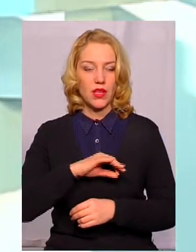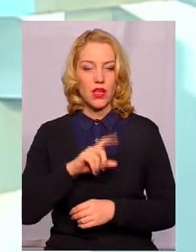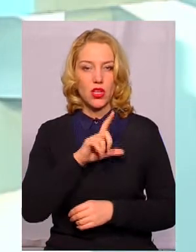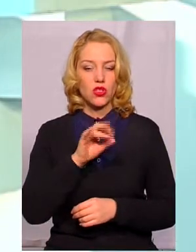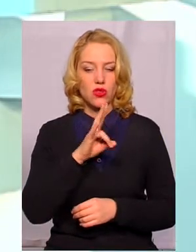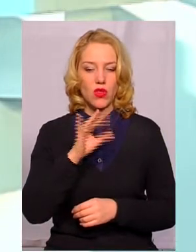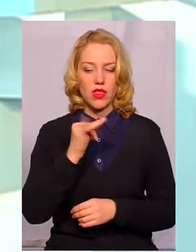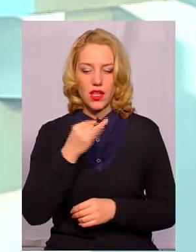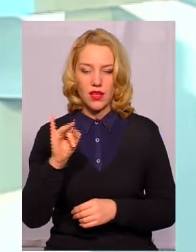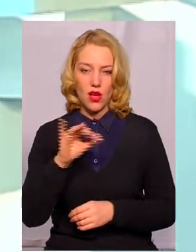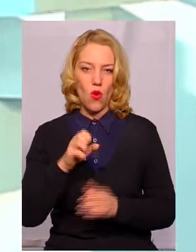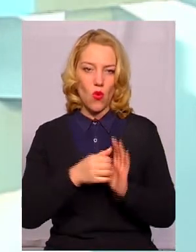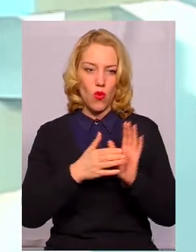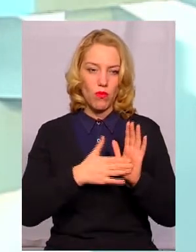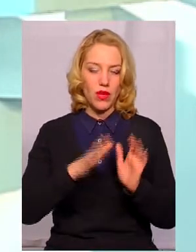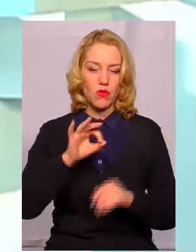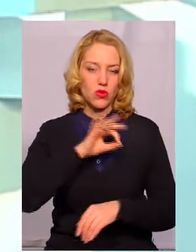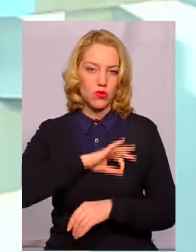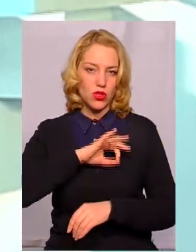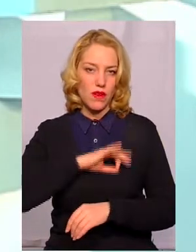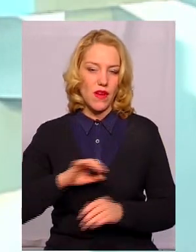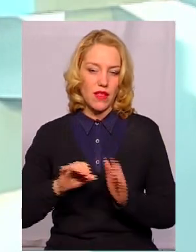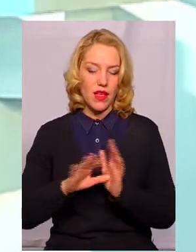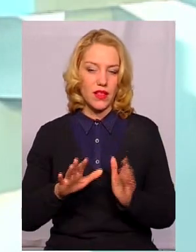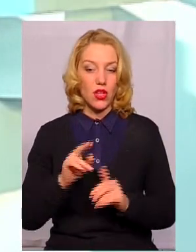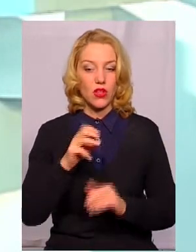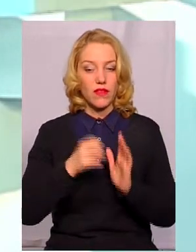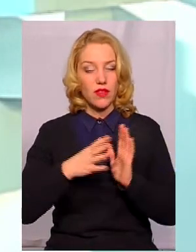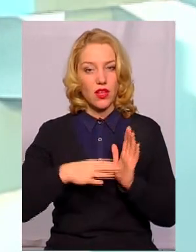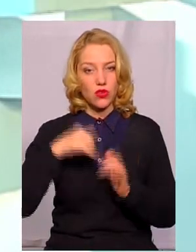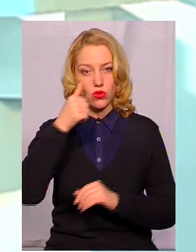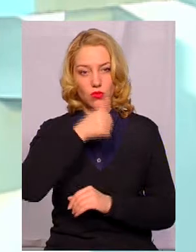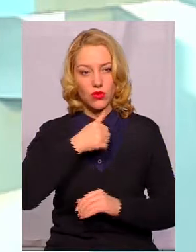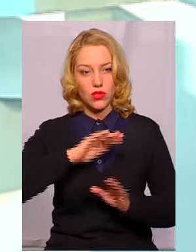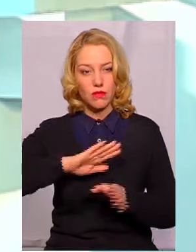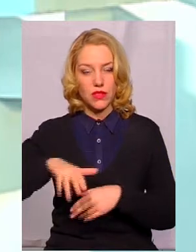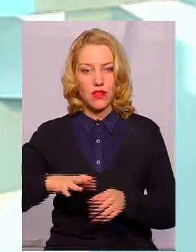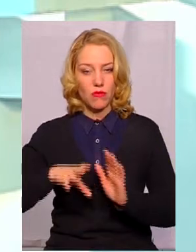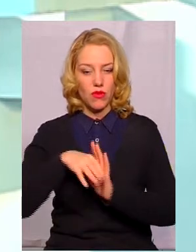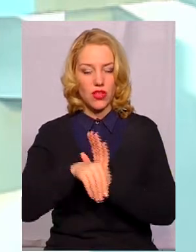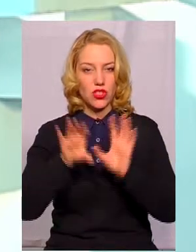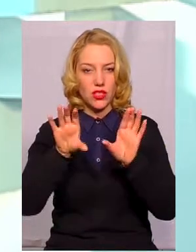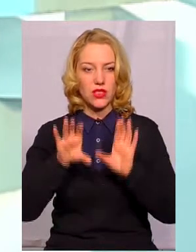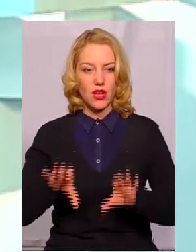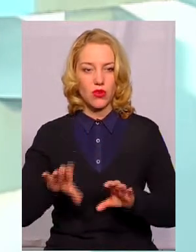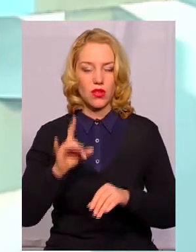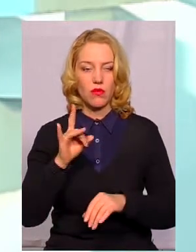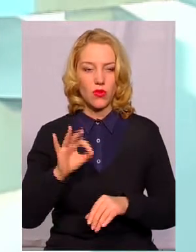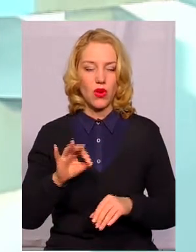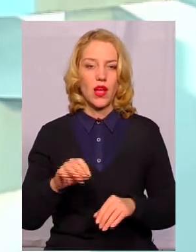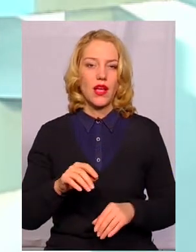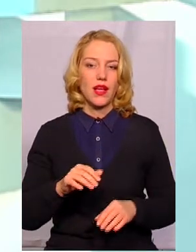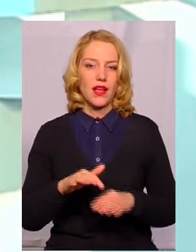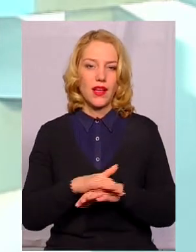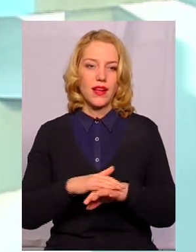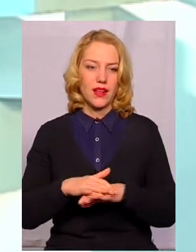обліком по споживанню електричної енергії, то в 2019 році, після запровадження закону про ринок електричної енергії,